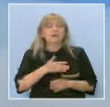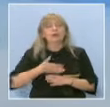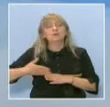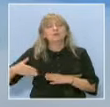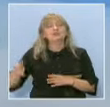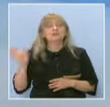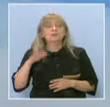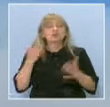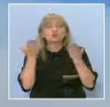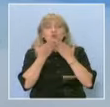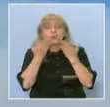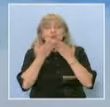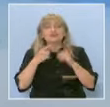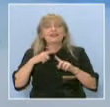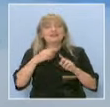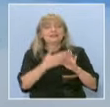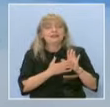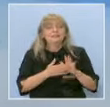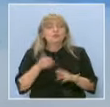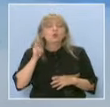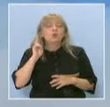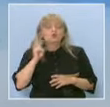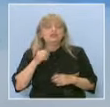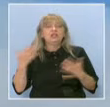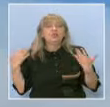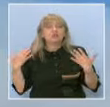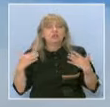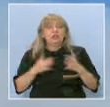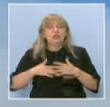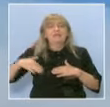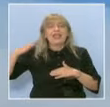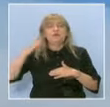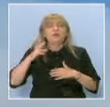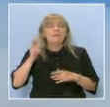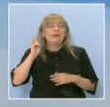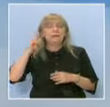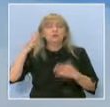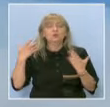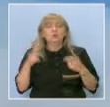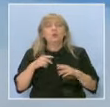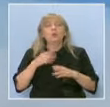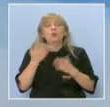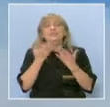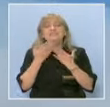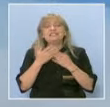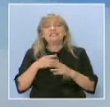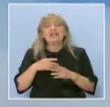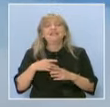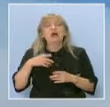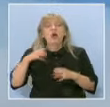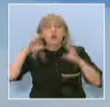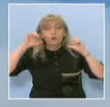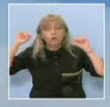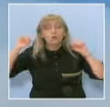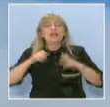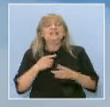Продължаваме с още образователни теми. Преподаватели и студенти от най-големия педагогически университет в Нидерландия бяха във Варна, за